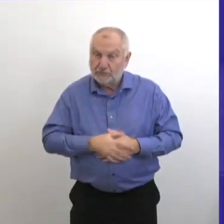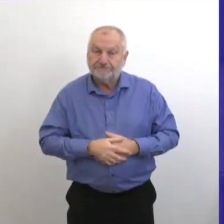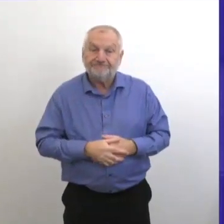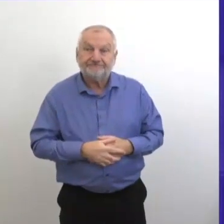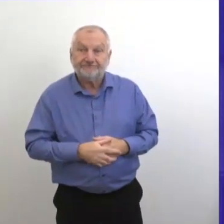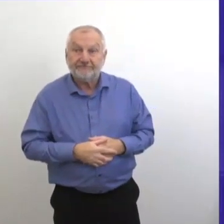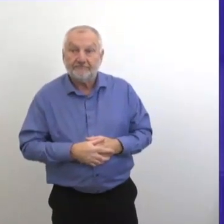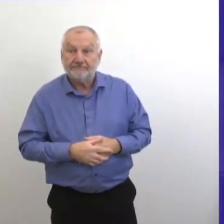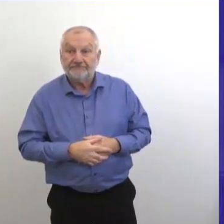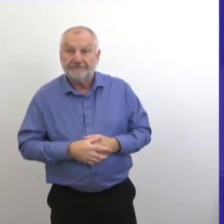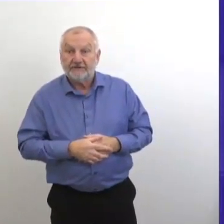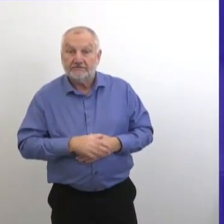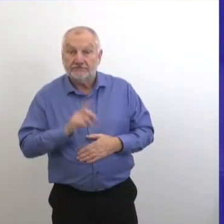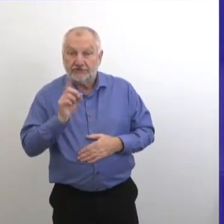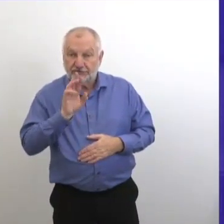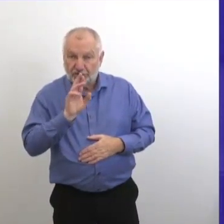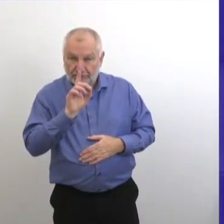Roussin,